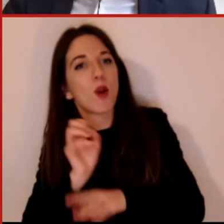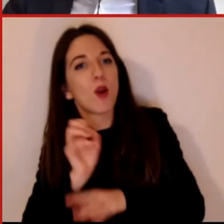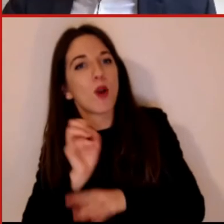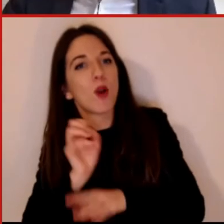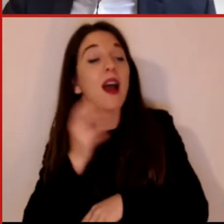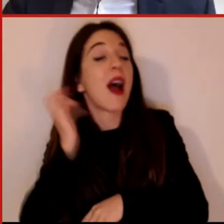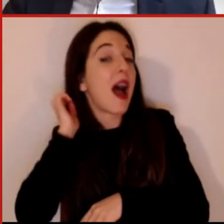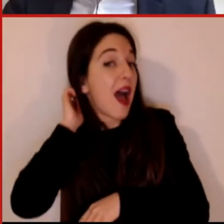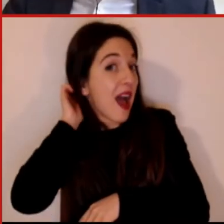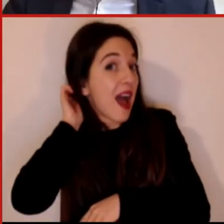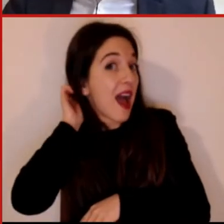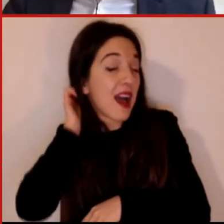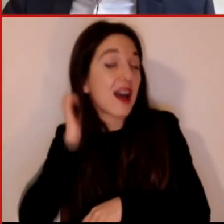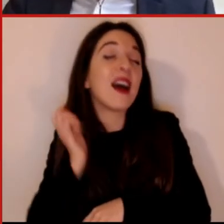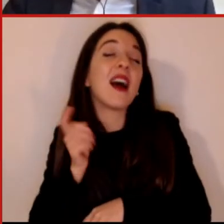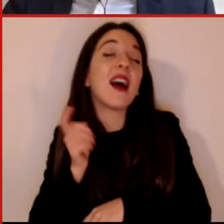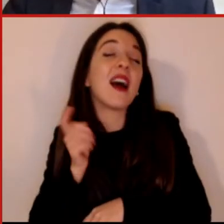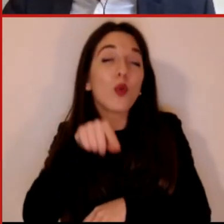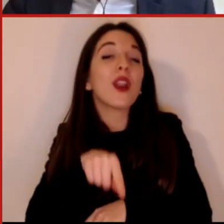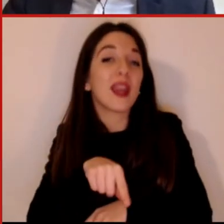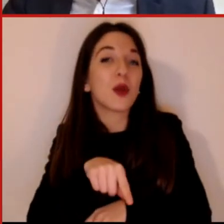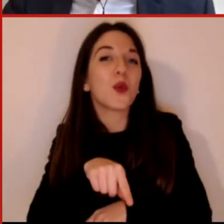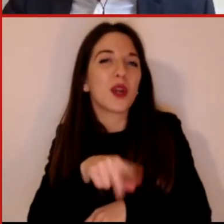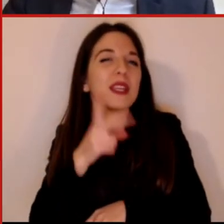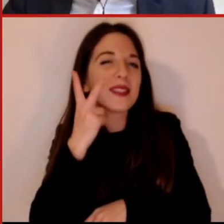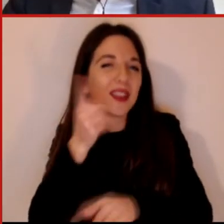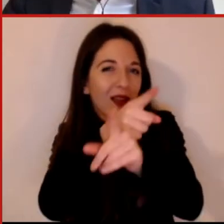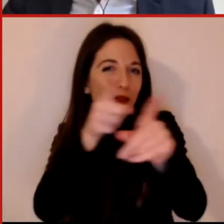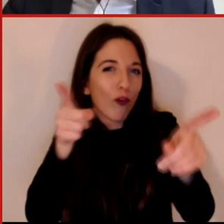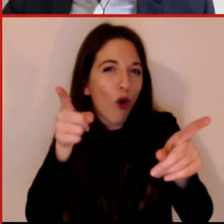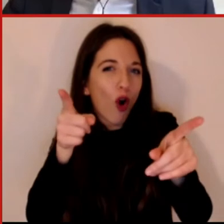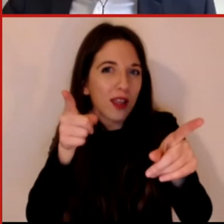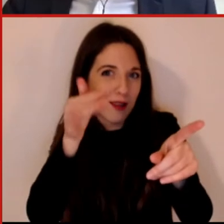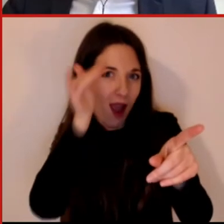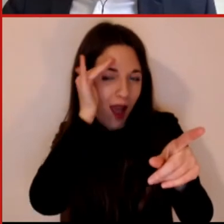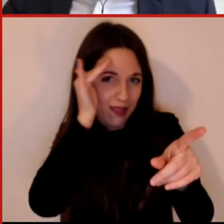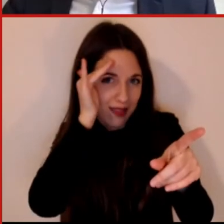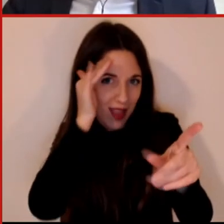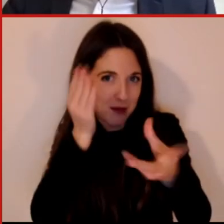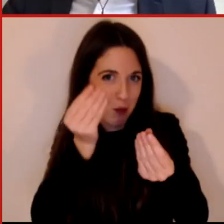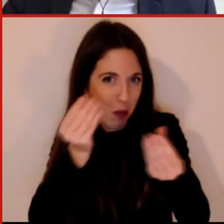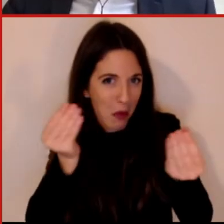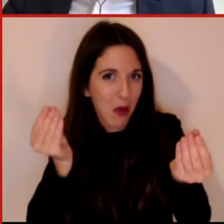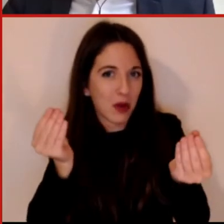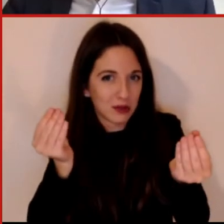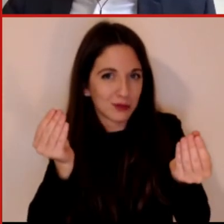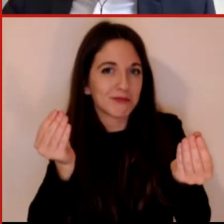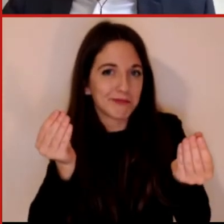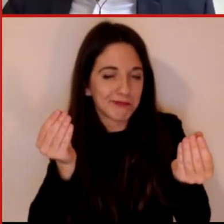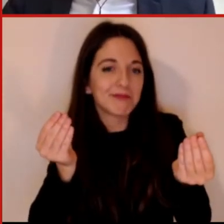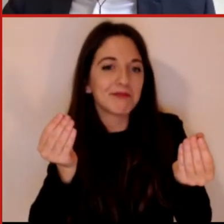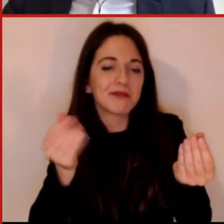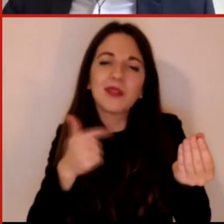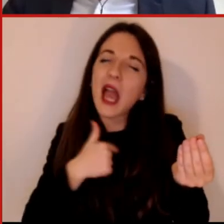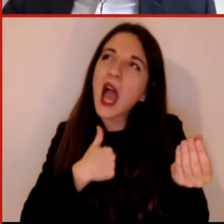una platea molto attenta. Devo dire sono un